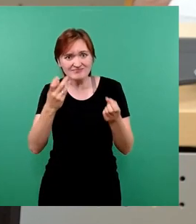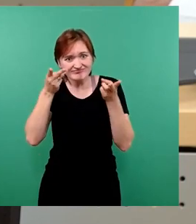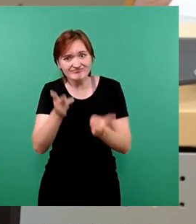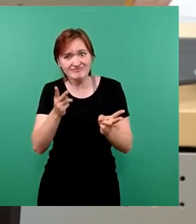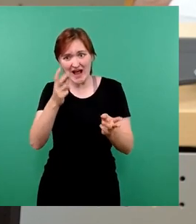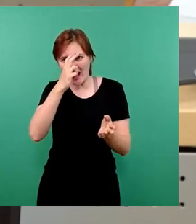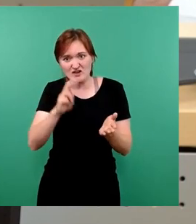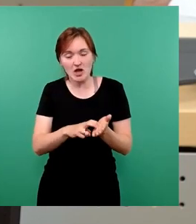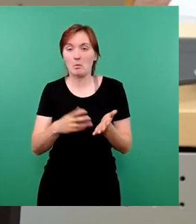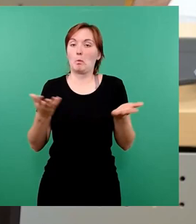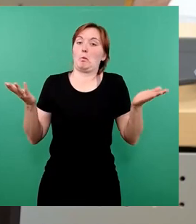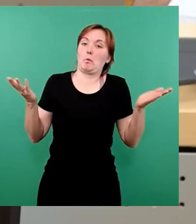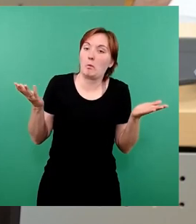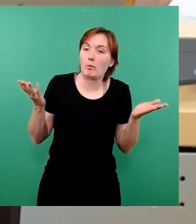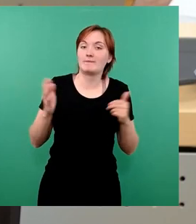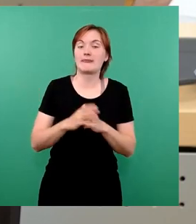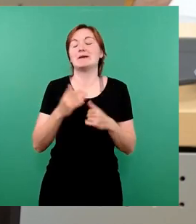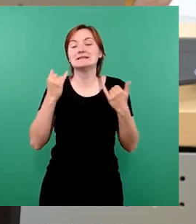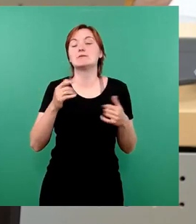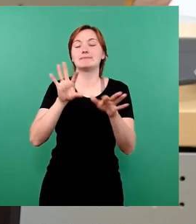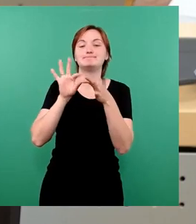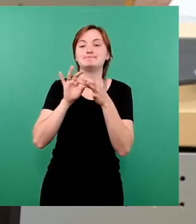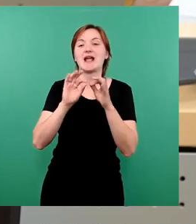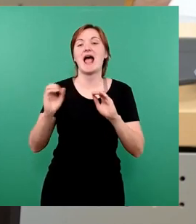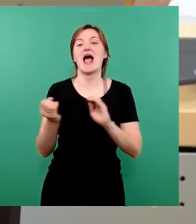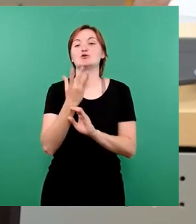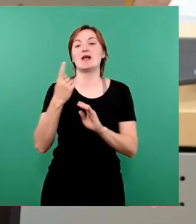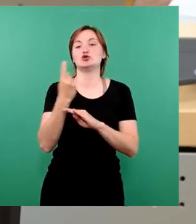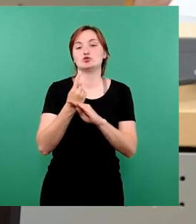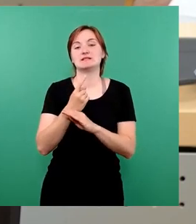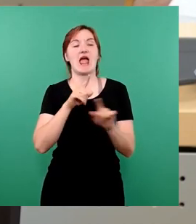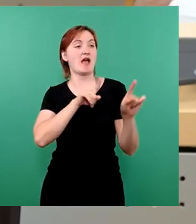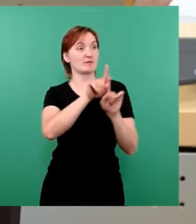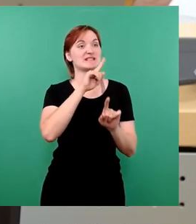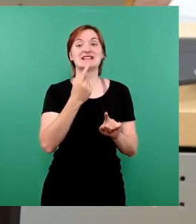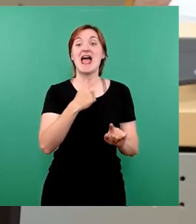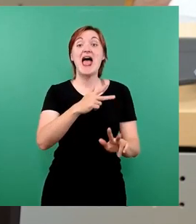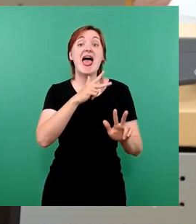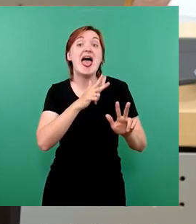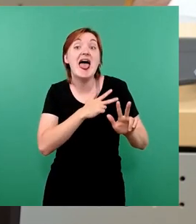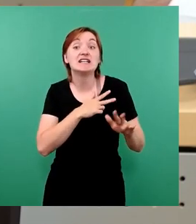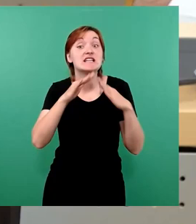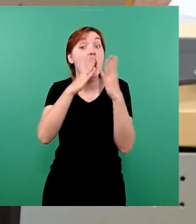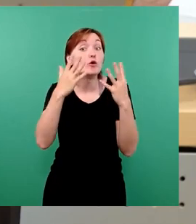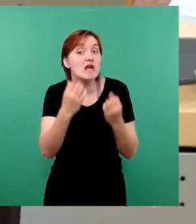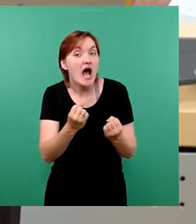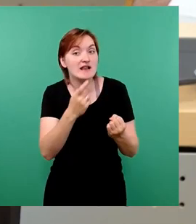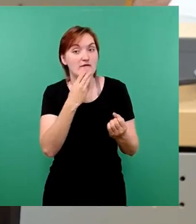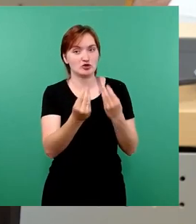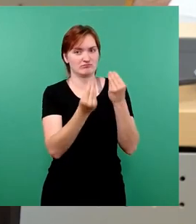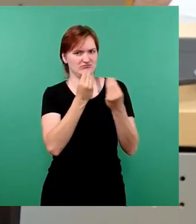zur aktuellen Stunde. Die FDP, wir wollen über einen ehrlichen Haushalt sprechen.